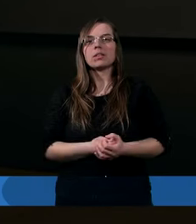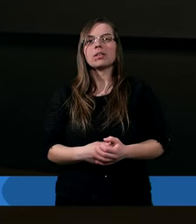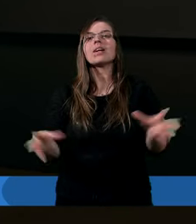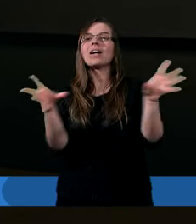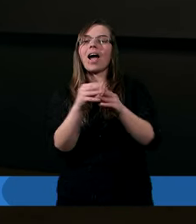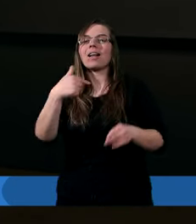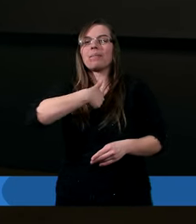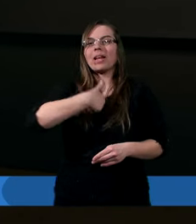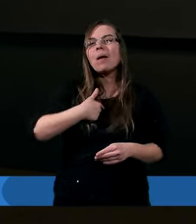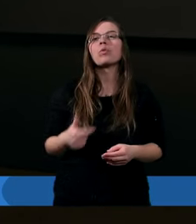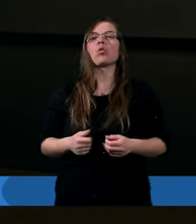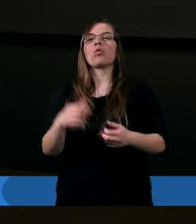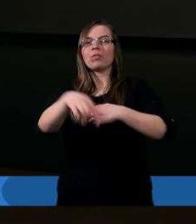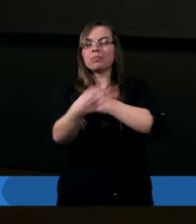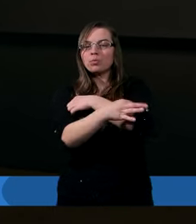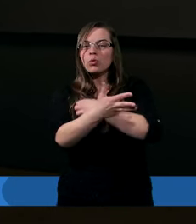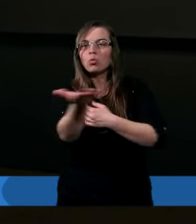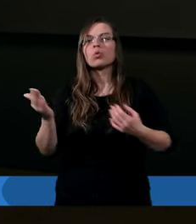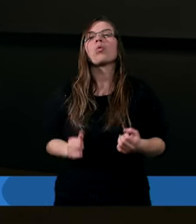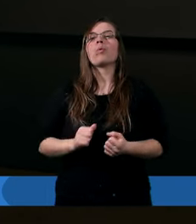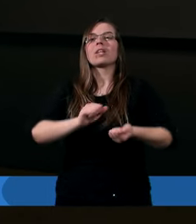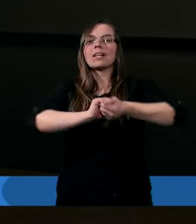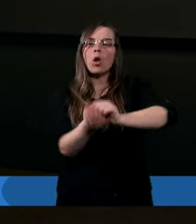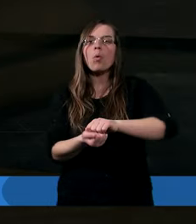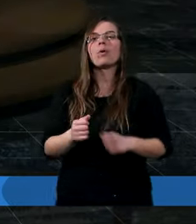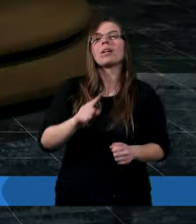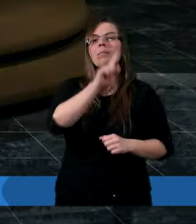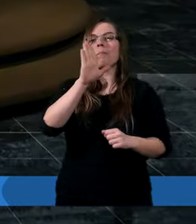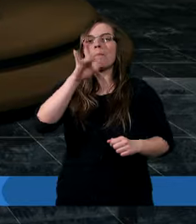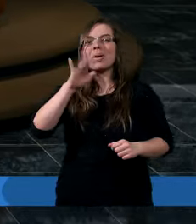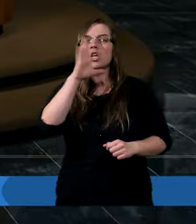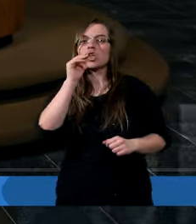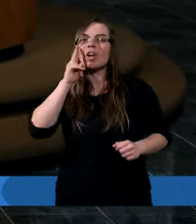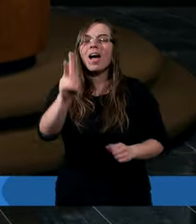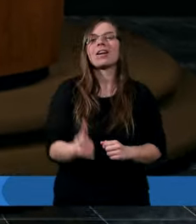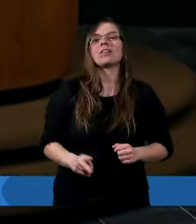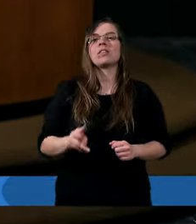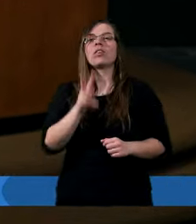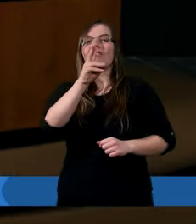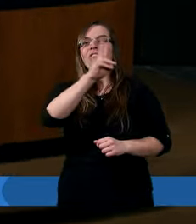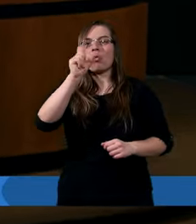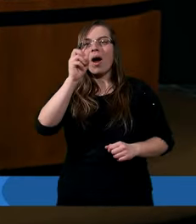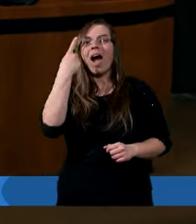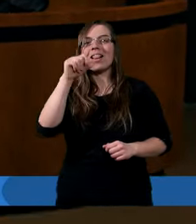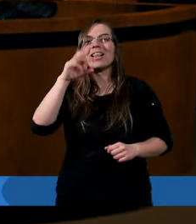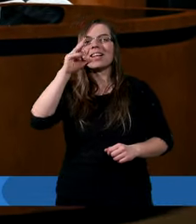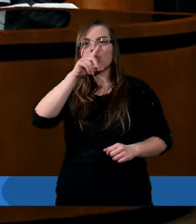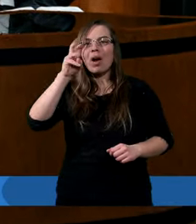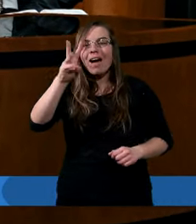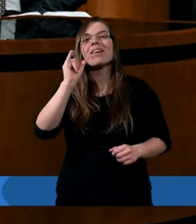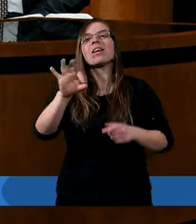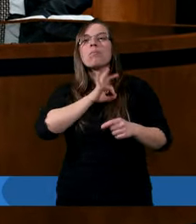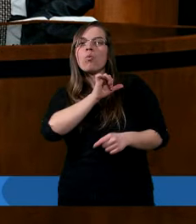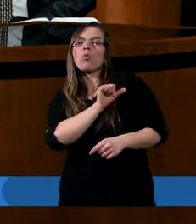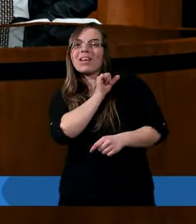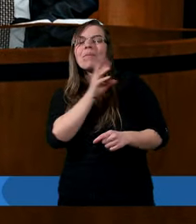Razem ze mną w studio są Zbyszek, Władysław, czyli